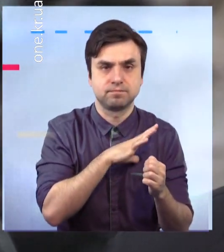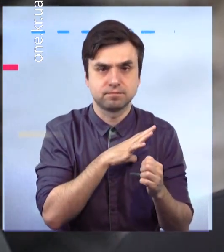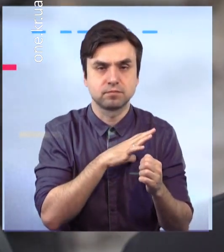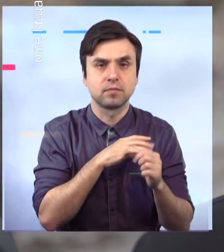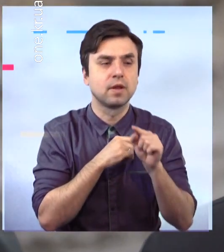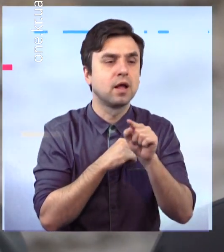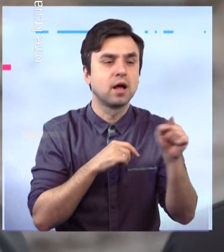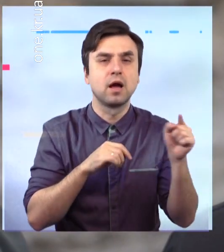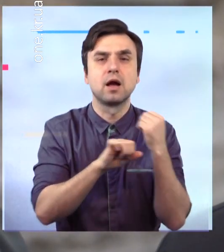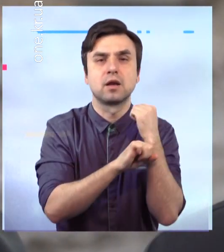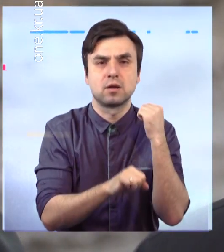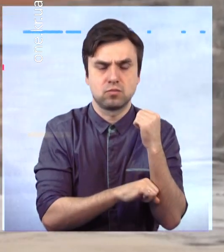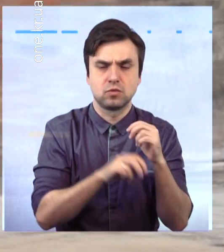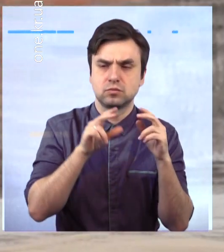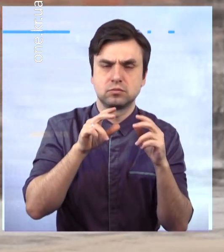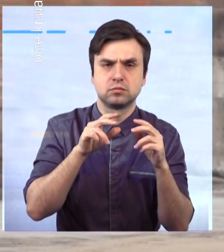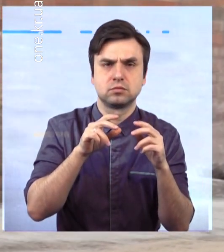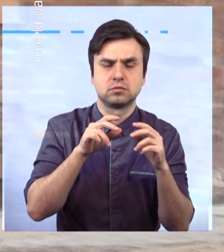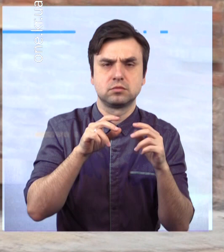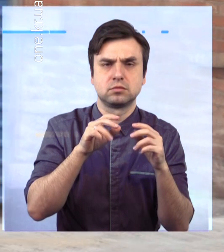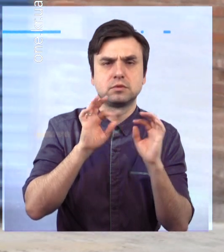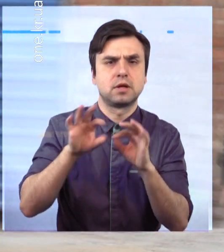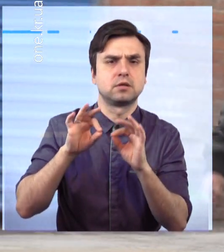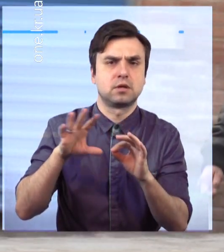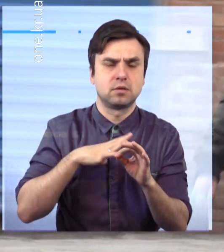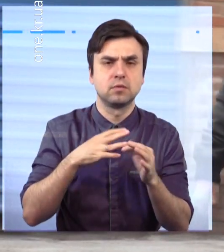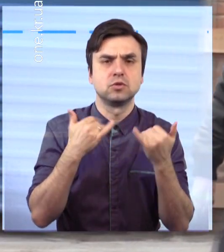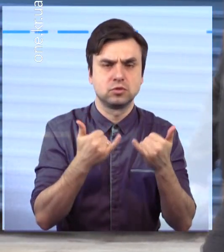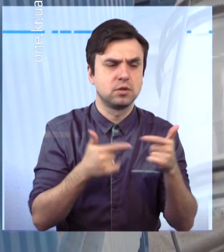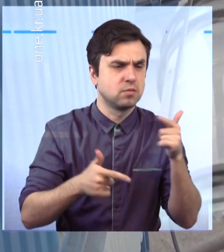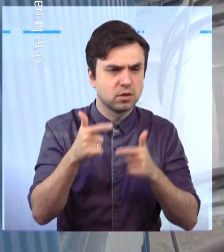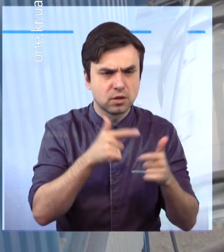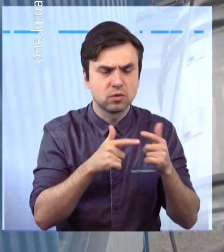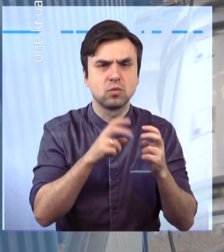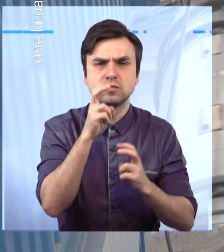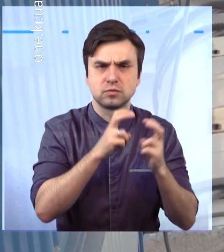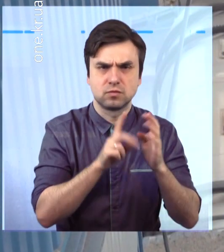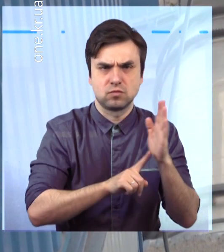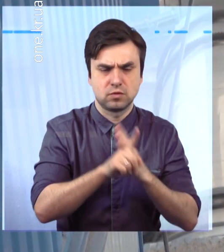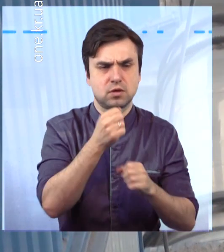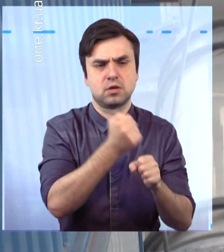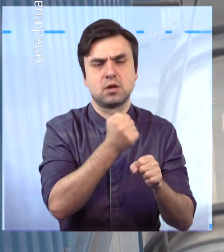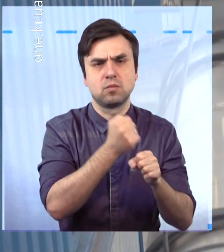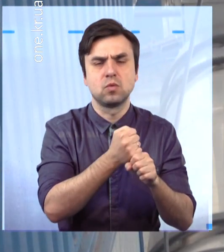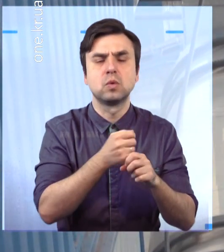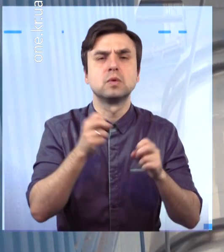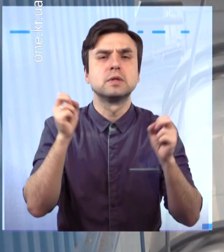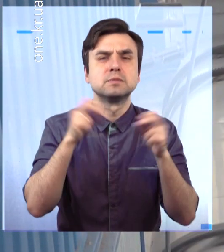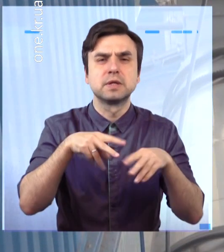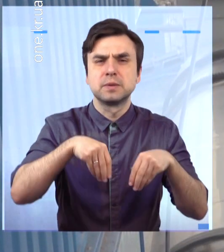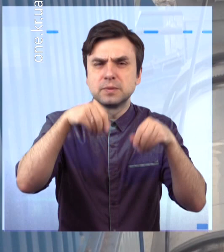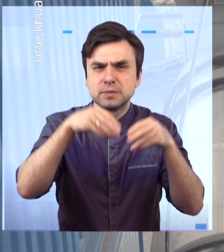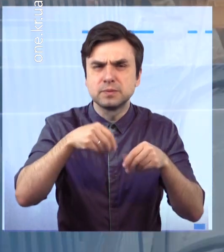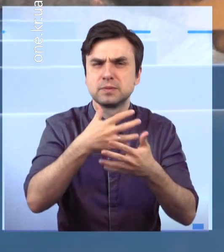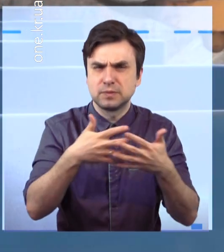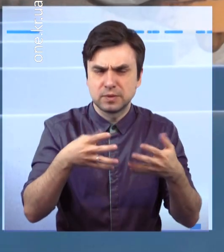достатній запас усіх необхідних компонентів для виробництва якісного асфальту. Бітум, відсів, щебінь потрібних фракцій, мінеральний порошок. А